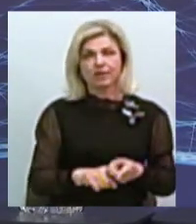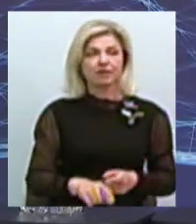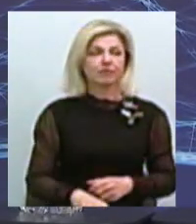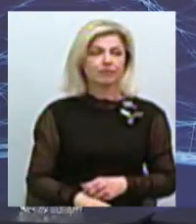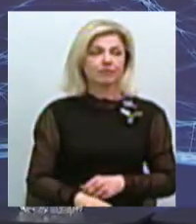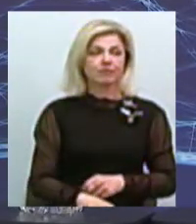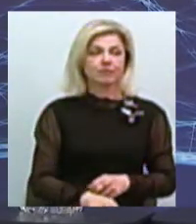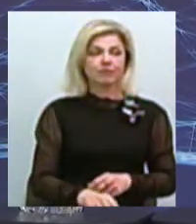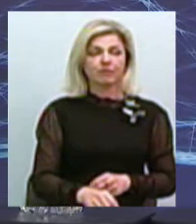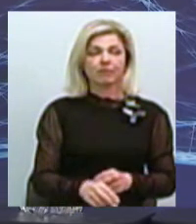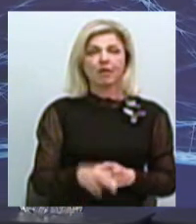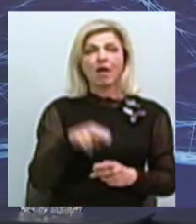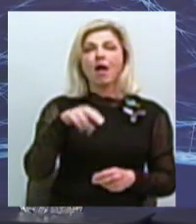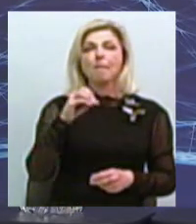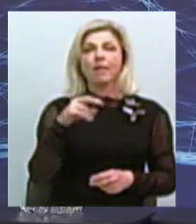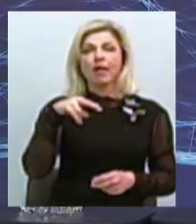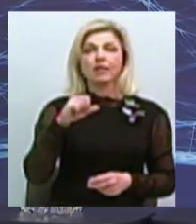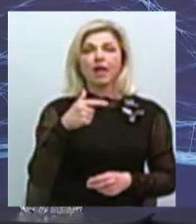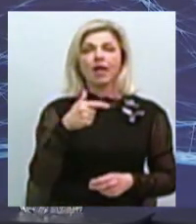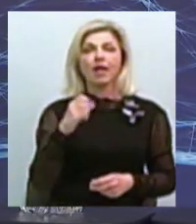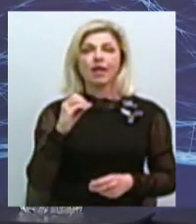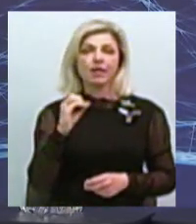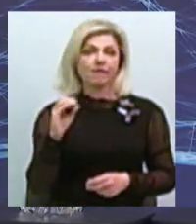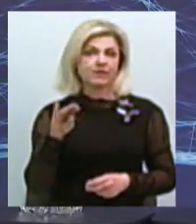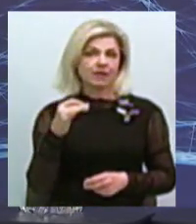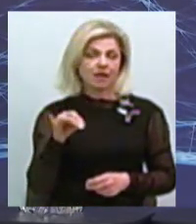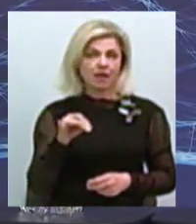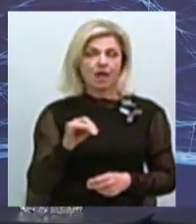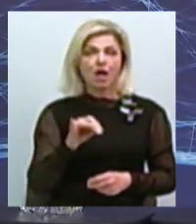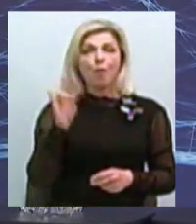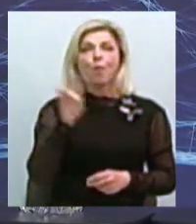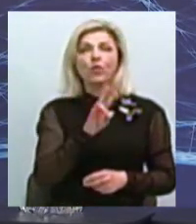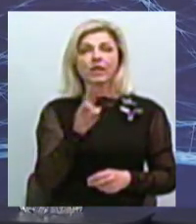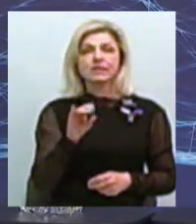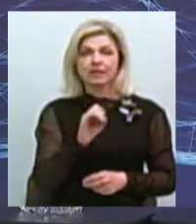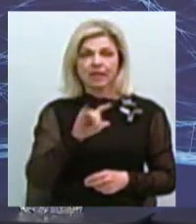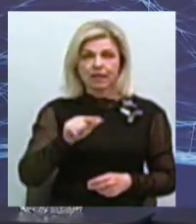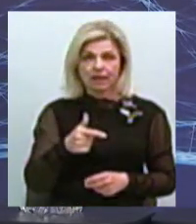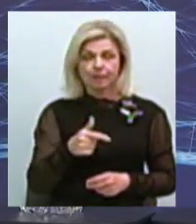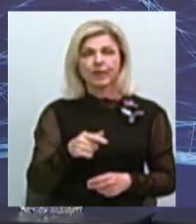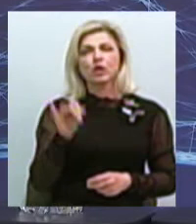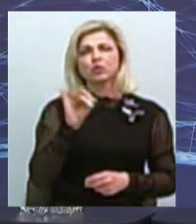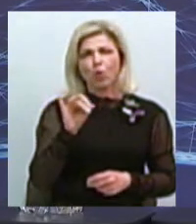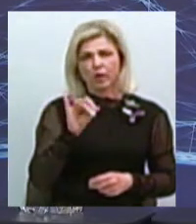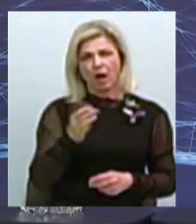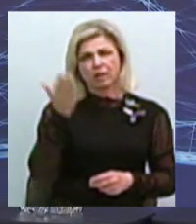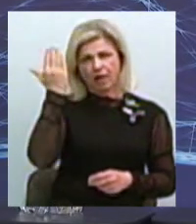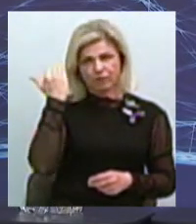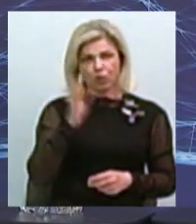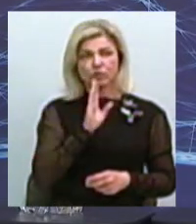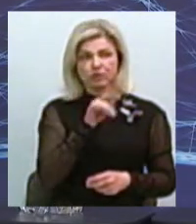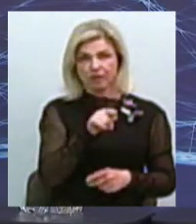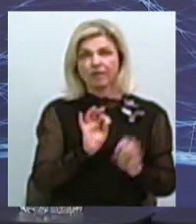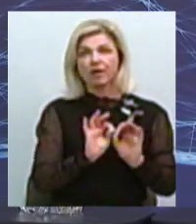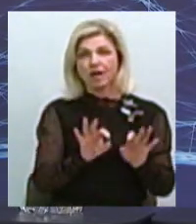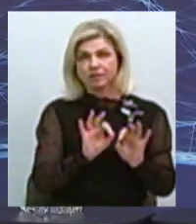Пелагеївським монастиром жіночим. Місцевий краєвід Володимир Швець мені колись розповідав, я думаю, що ця легенда